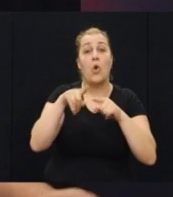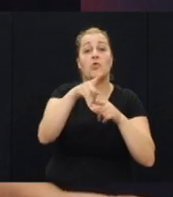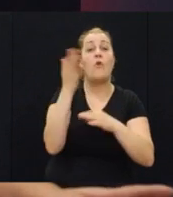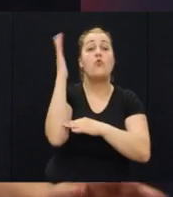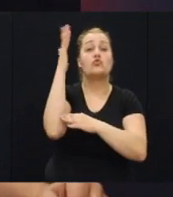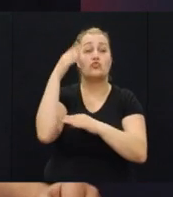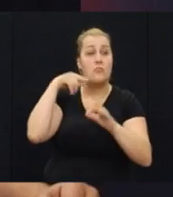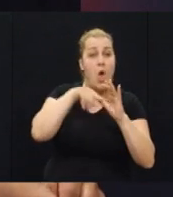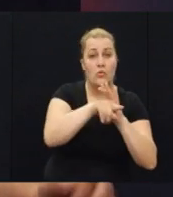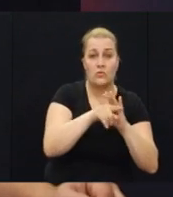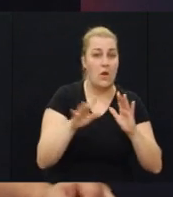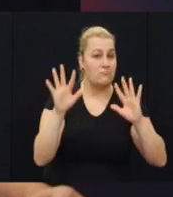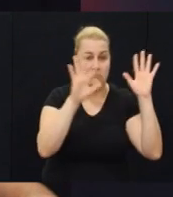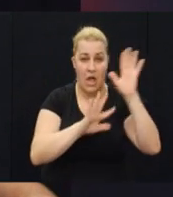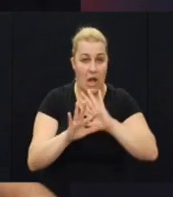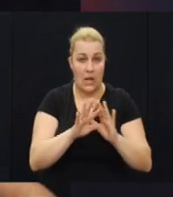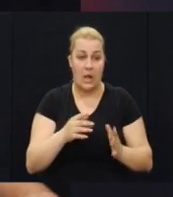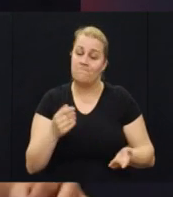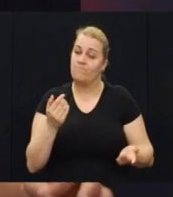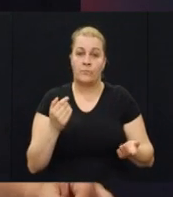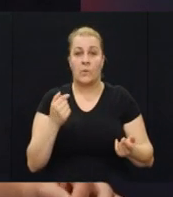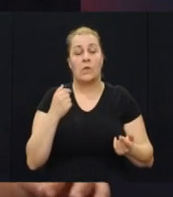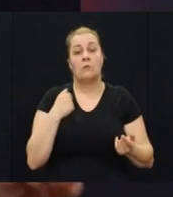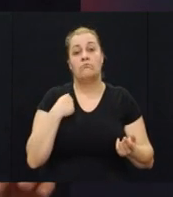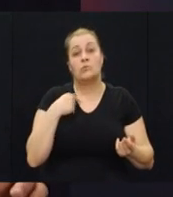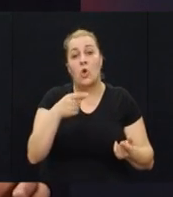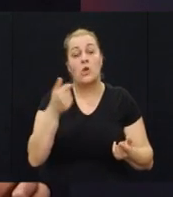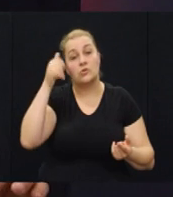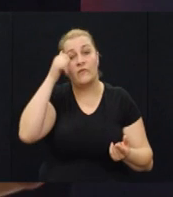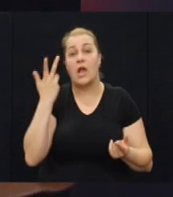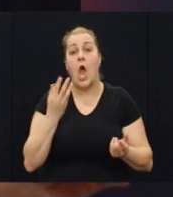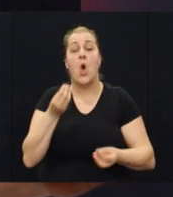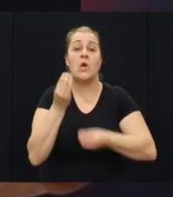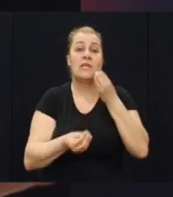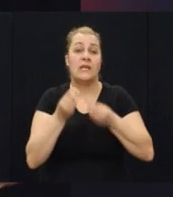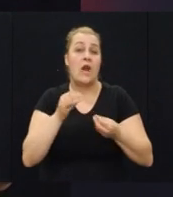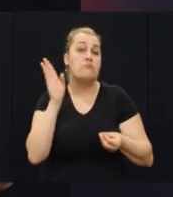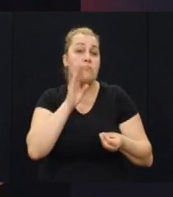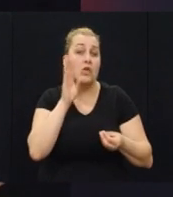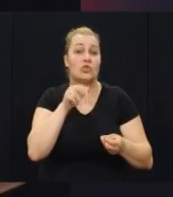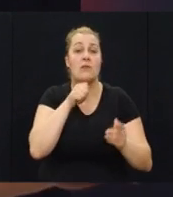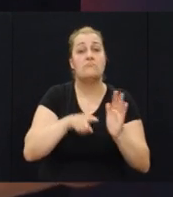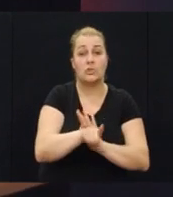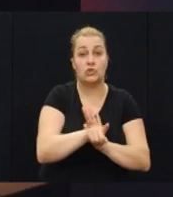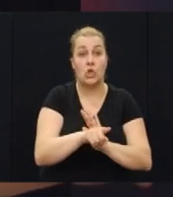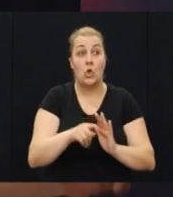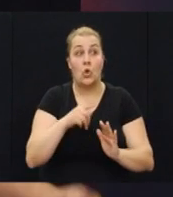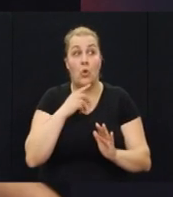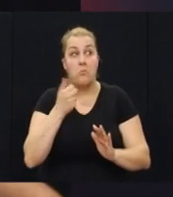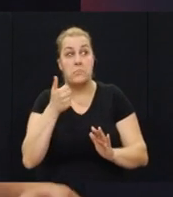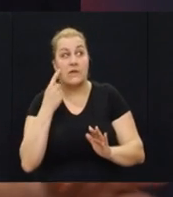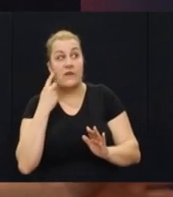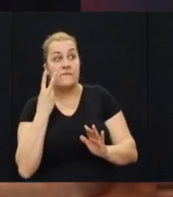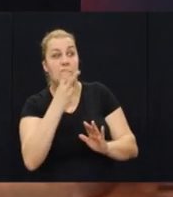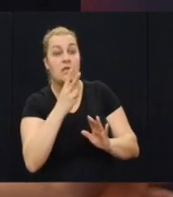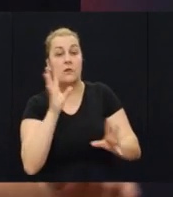onu šumu. Tako je. Ja tad to zovem da je to bila igra mačke i miša, ko prvi koga vidi, koga